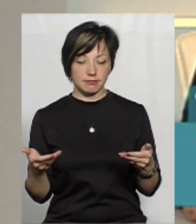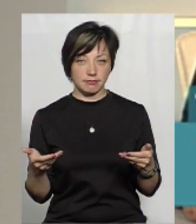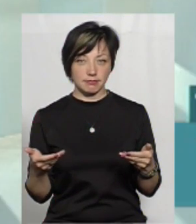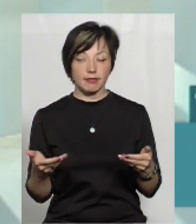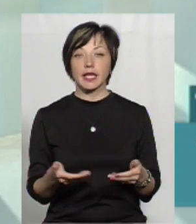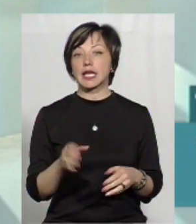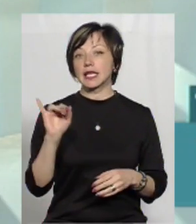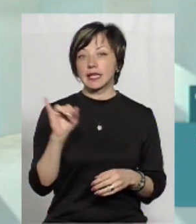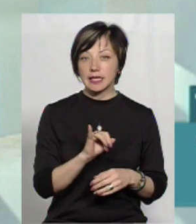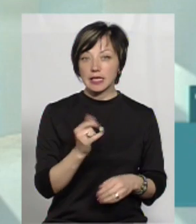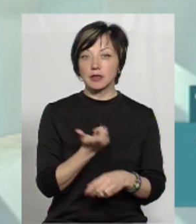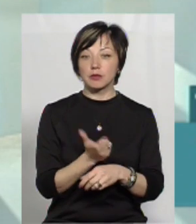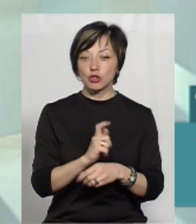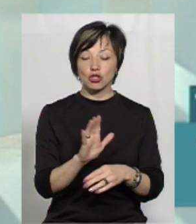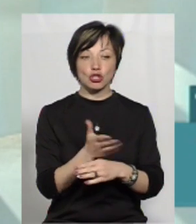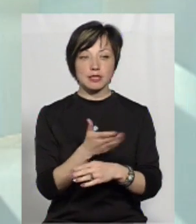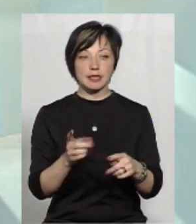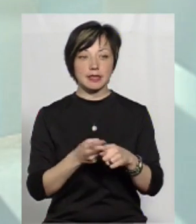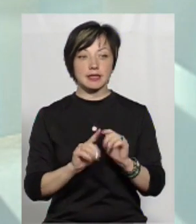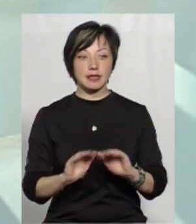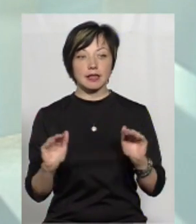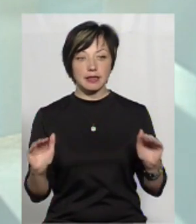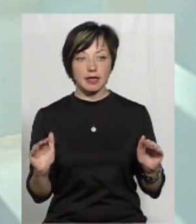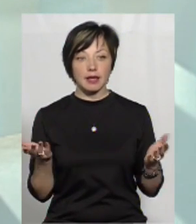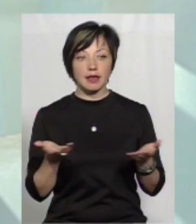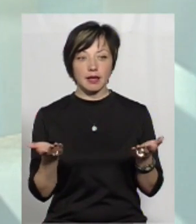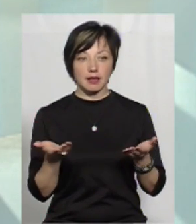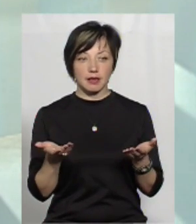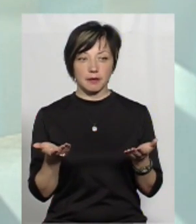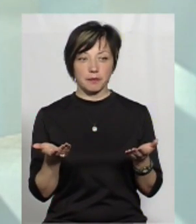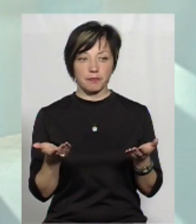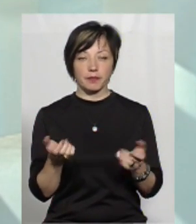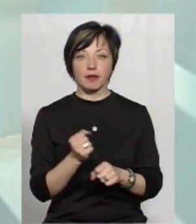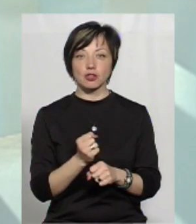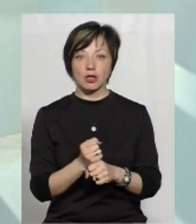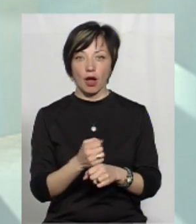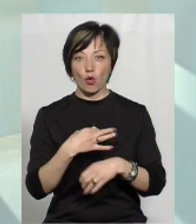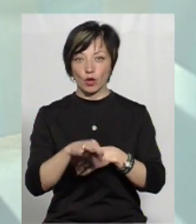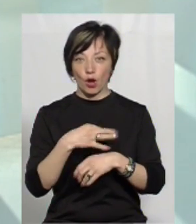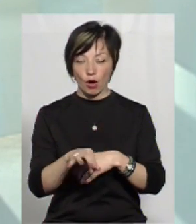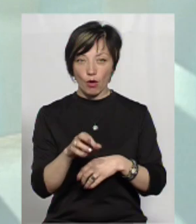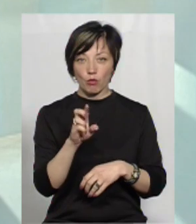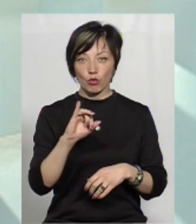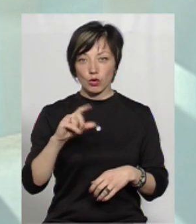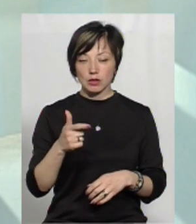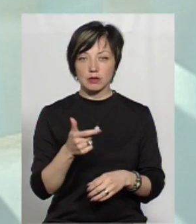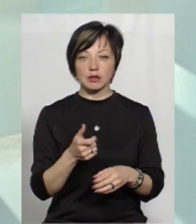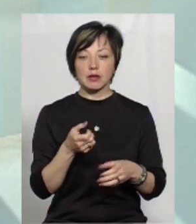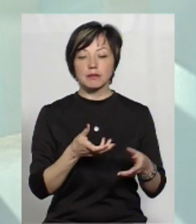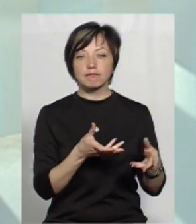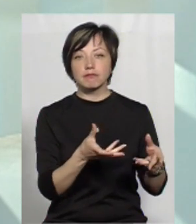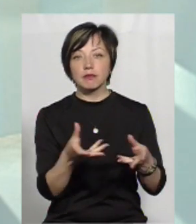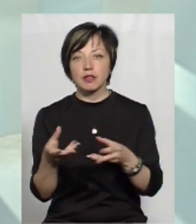Тобто, і більша частина цих дітей, які вчиняють булінг, вони діють під